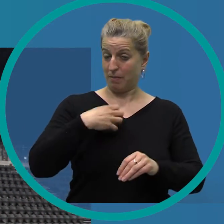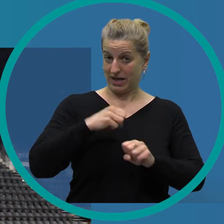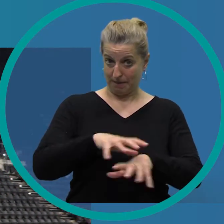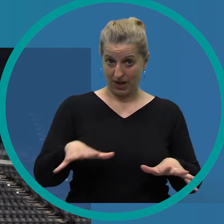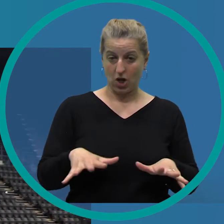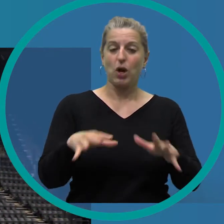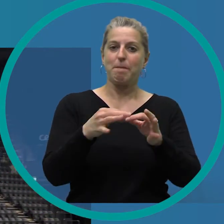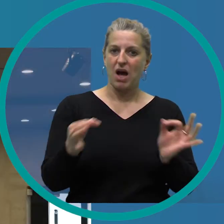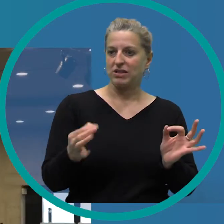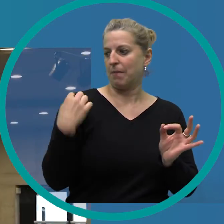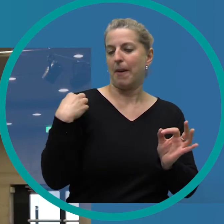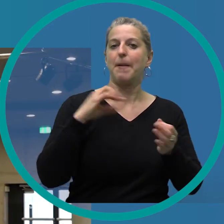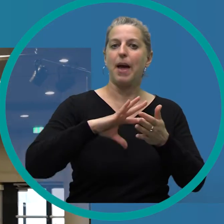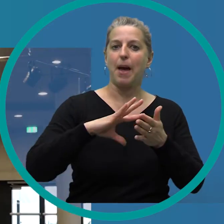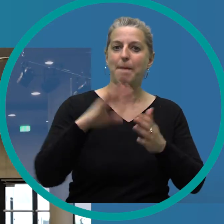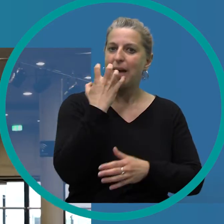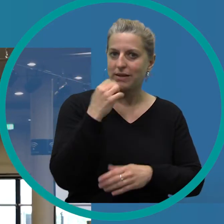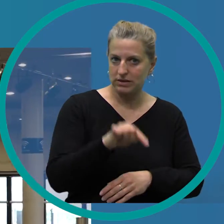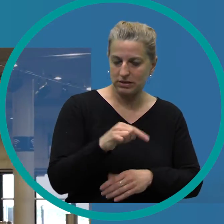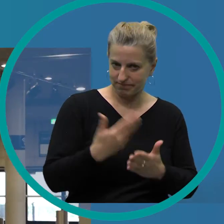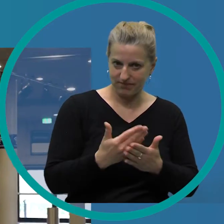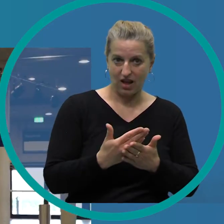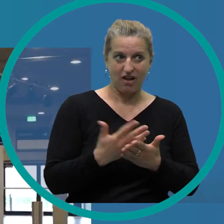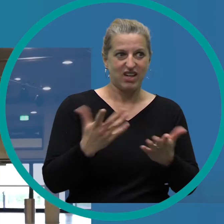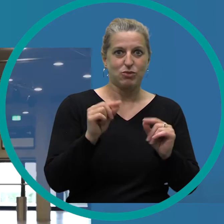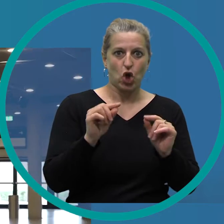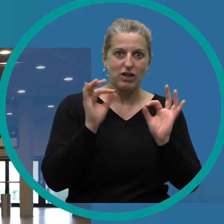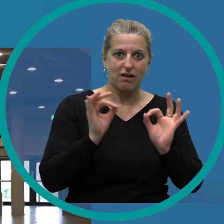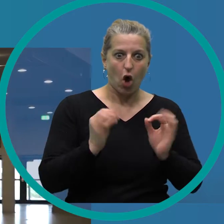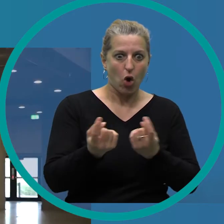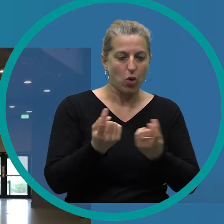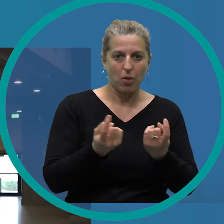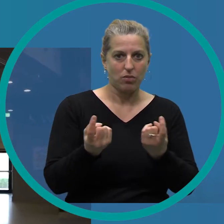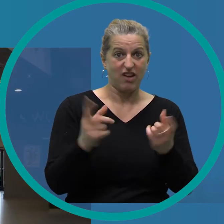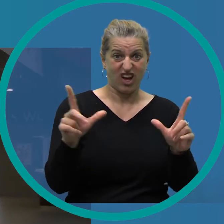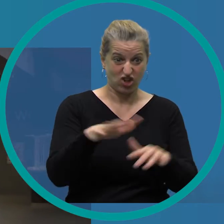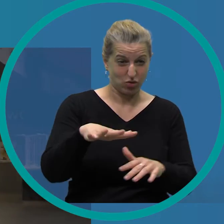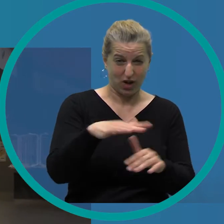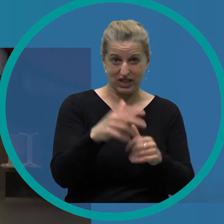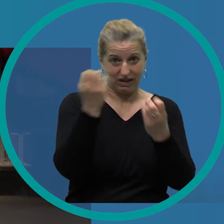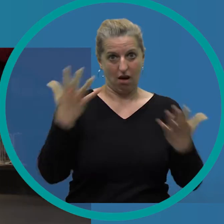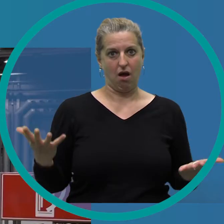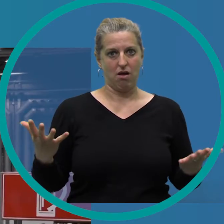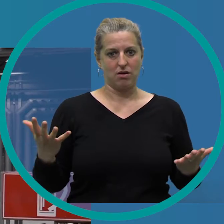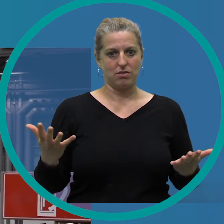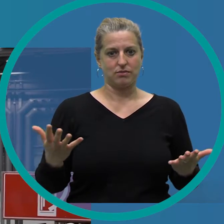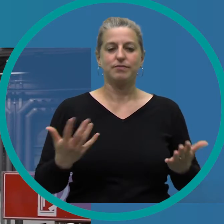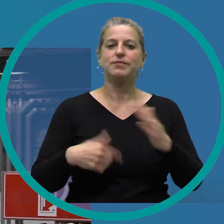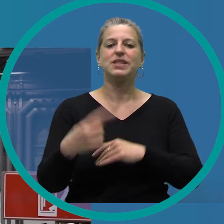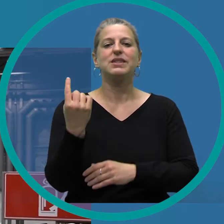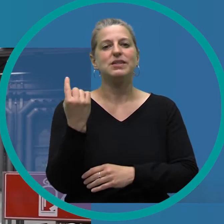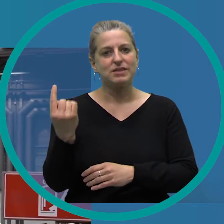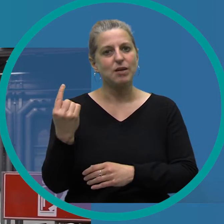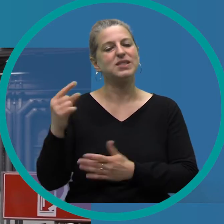damit einhergehenden Maßnahmen im März war noch nicht klar, welche Ausmaße diese gerade in der Veranstaltungsbranche mit sich bringen würden. Kim